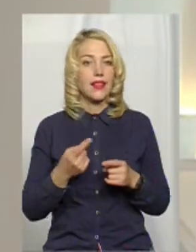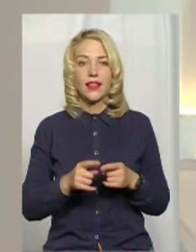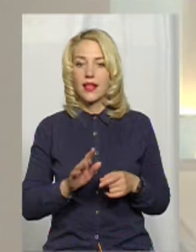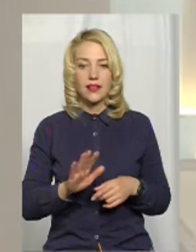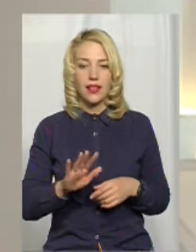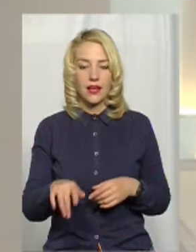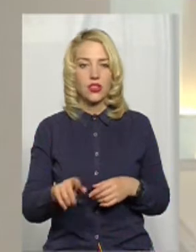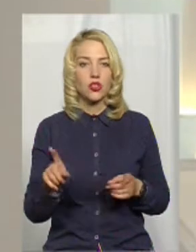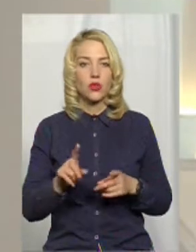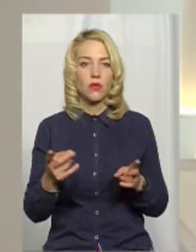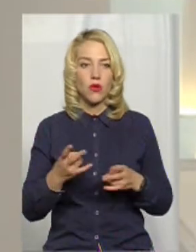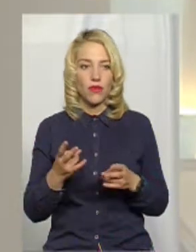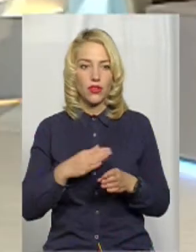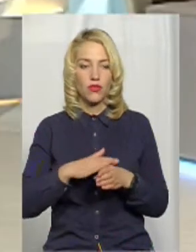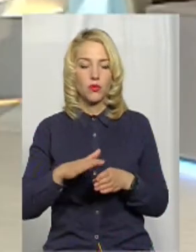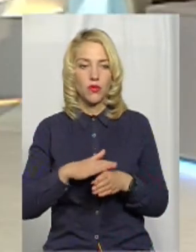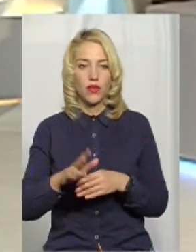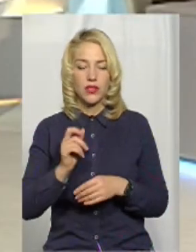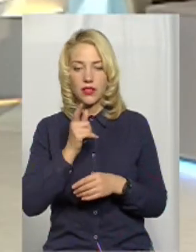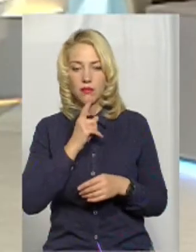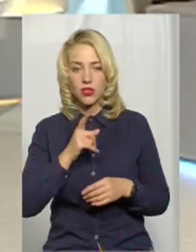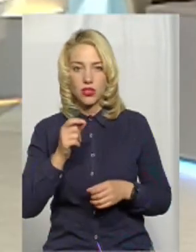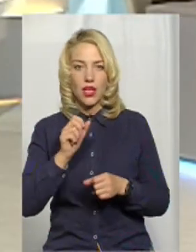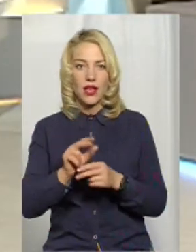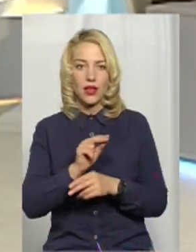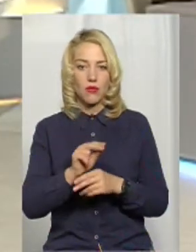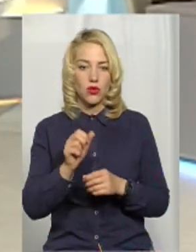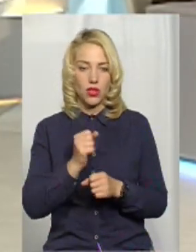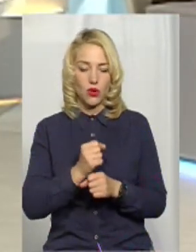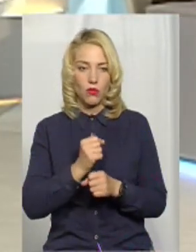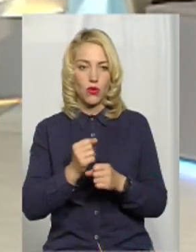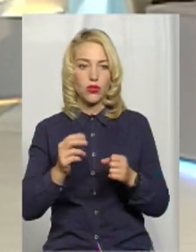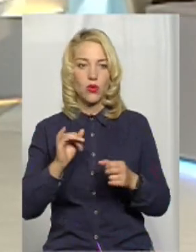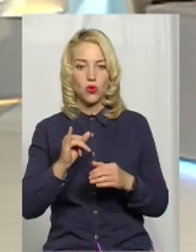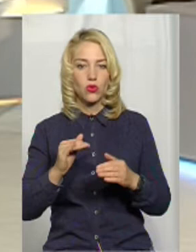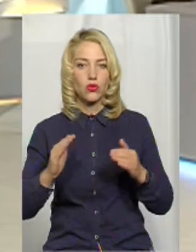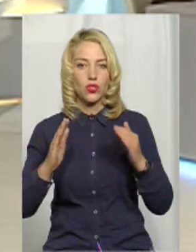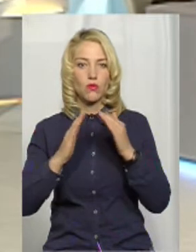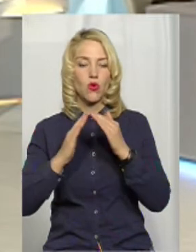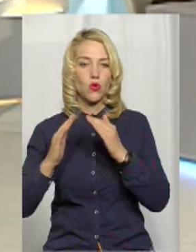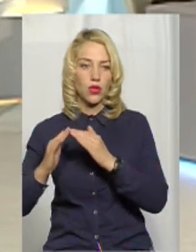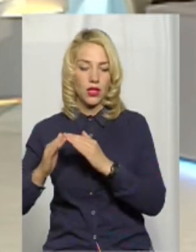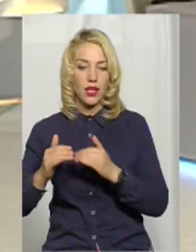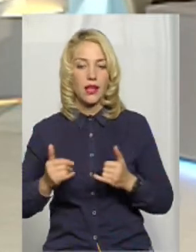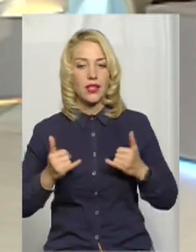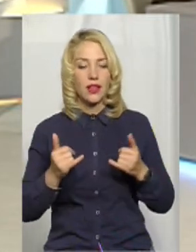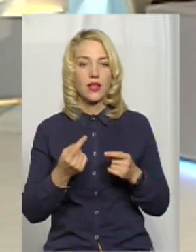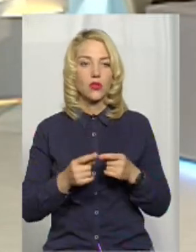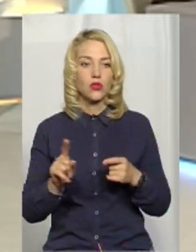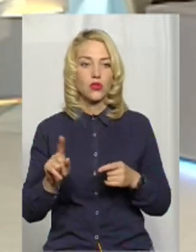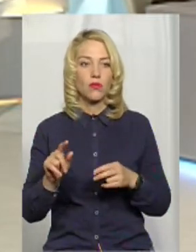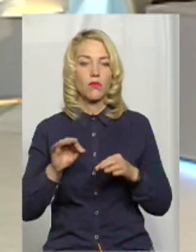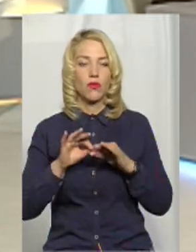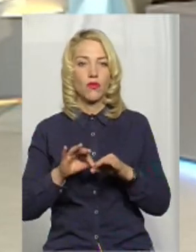відбуватися під час ремонтних робіт у подібних спорудах. Для того, щоб проводити